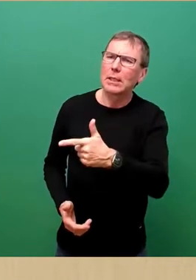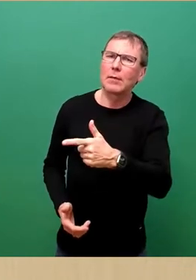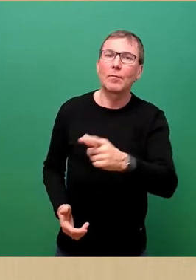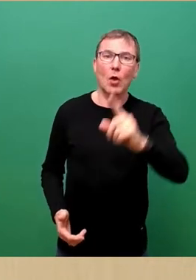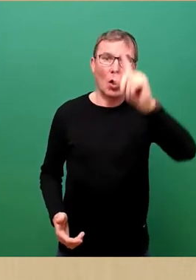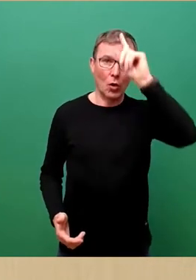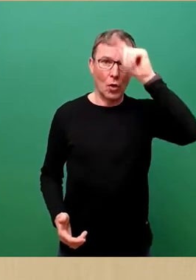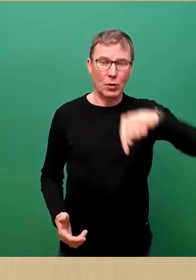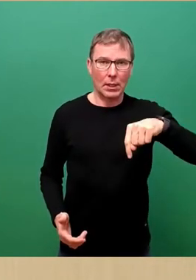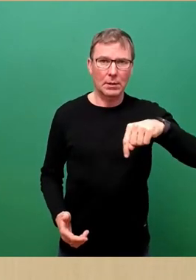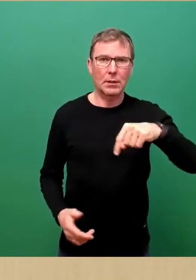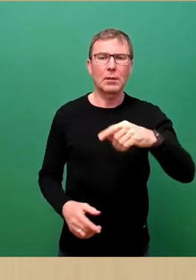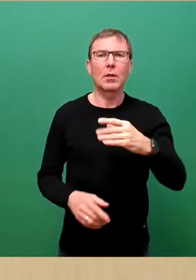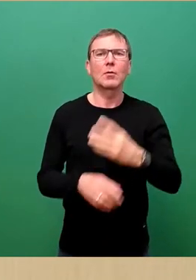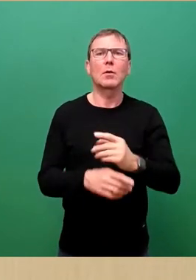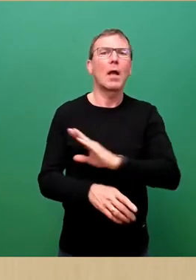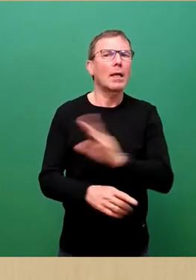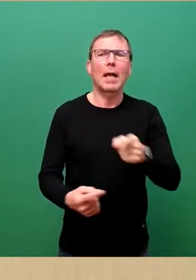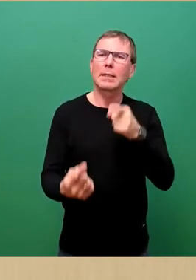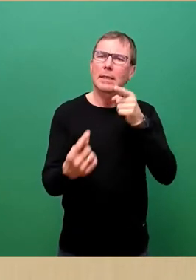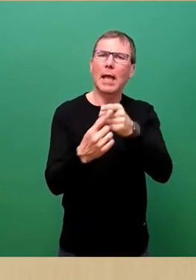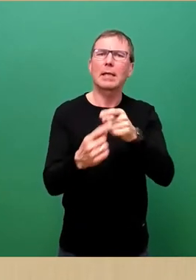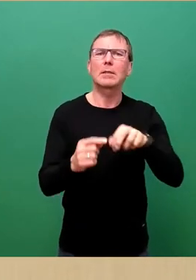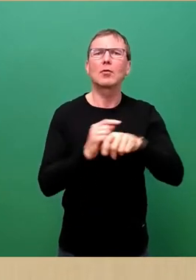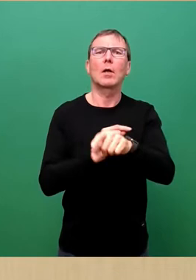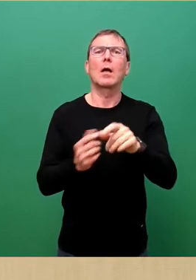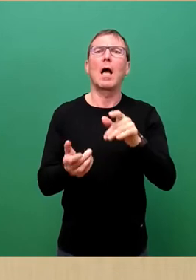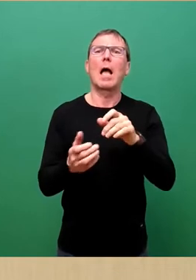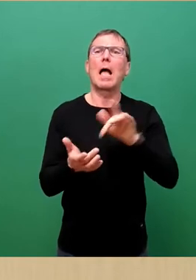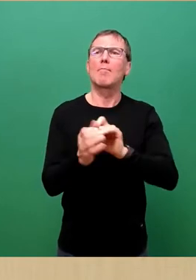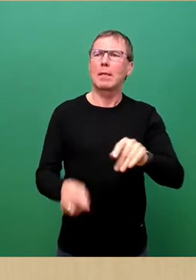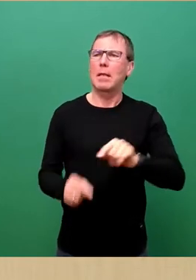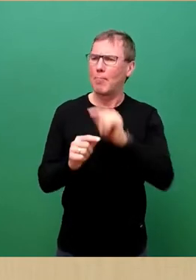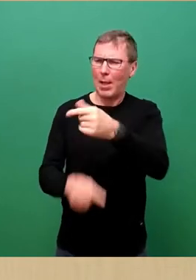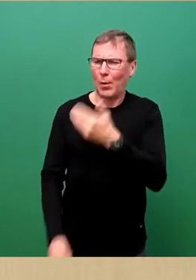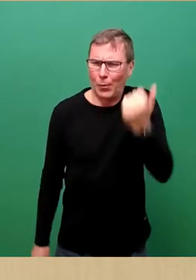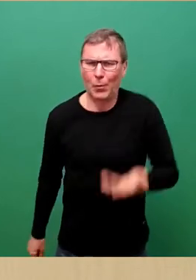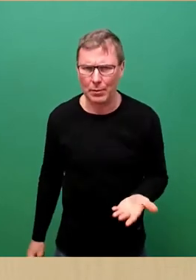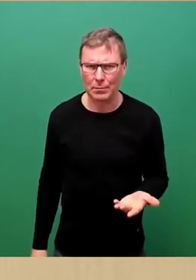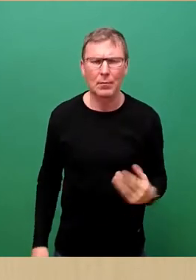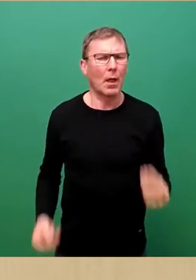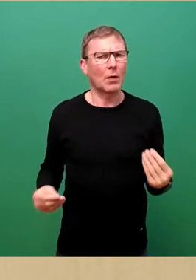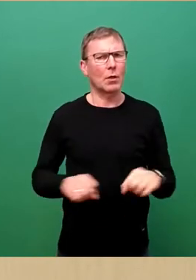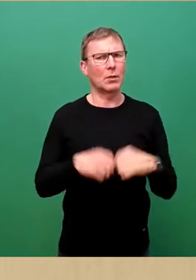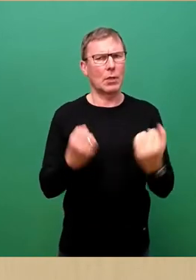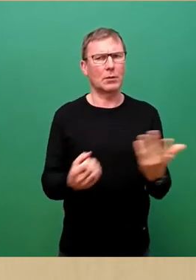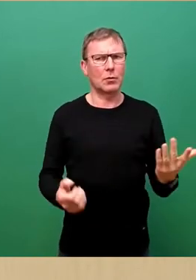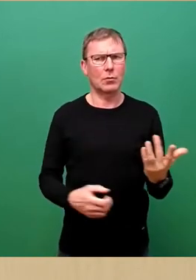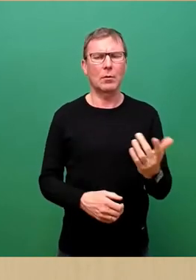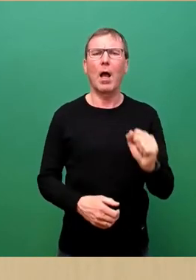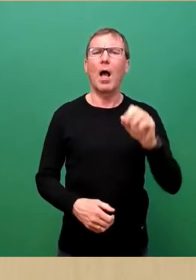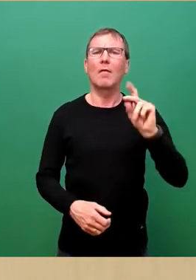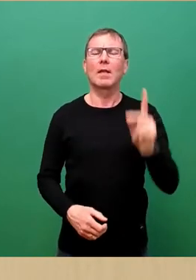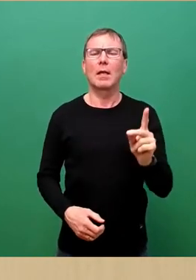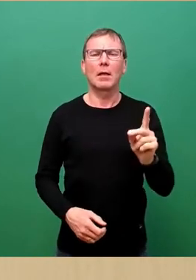wie vor über keinen direkten Zugang zum Mittelmeer. Auch angesichts der aktuellen Situation kritisiert die AfD weiterhin